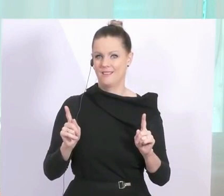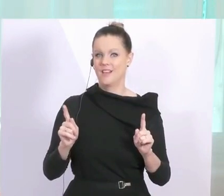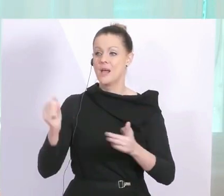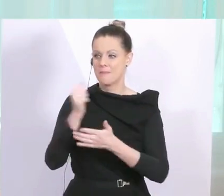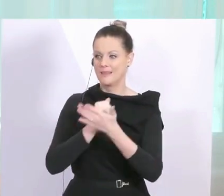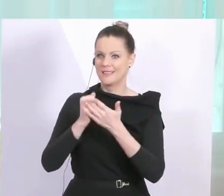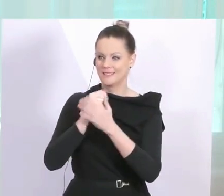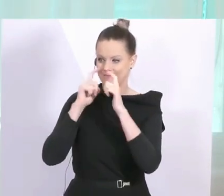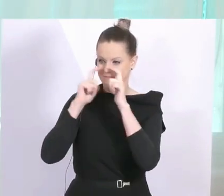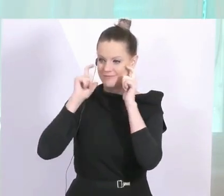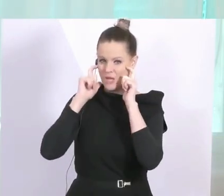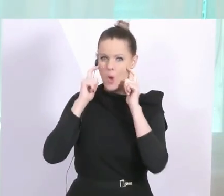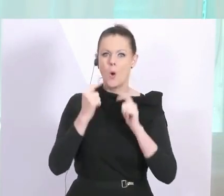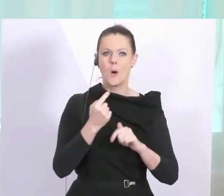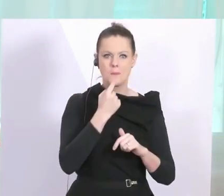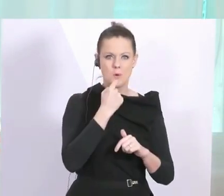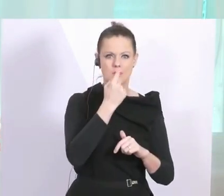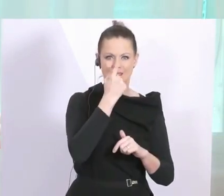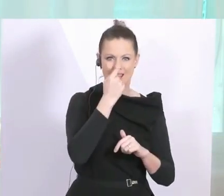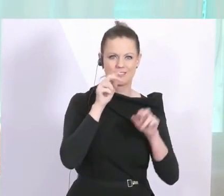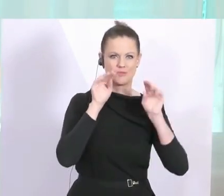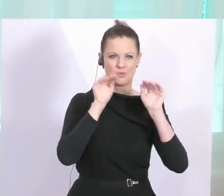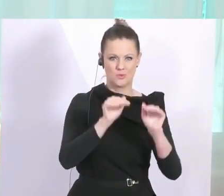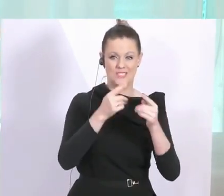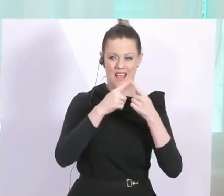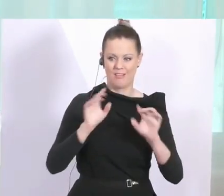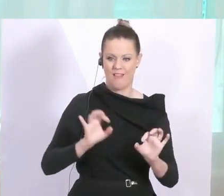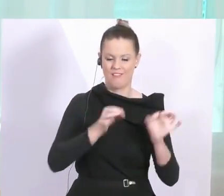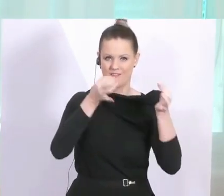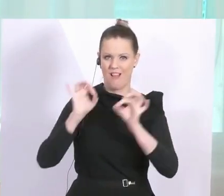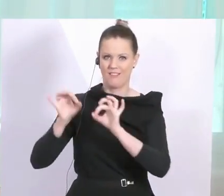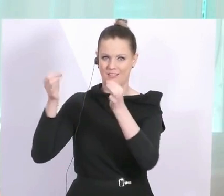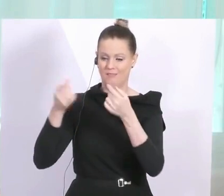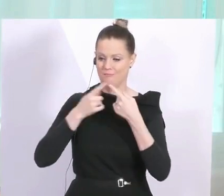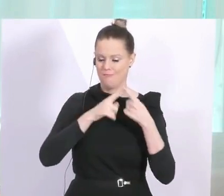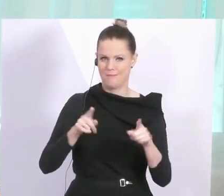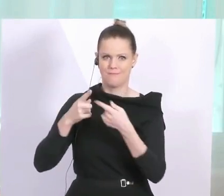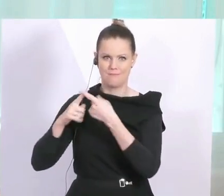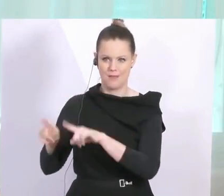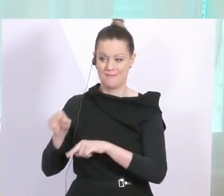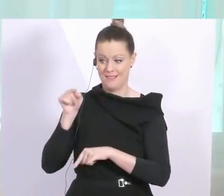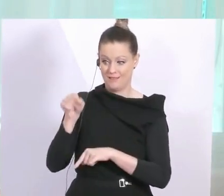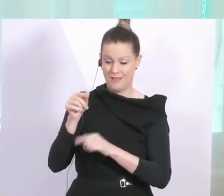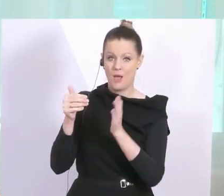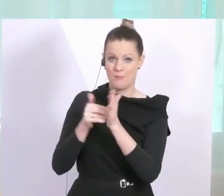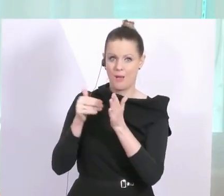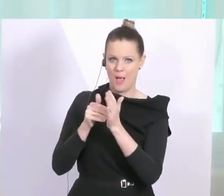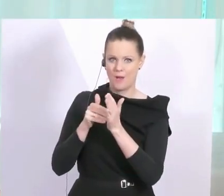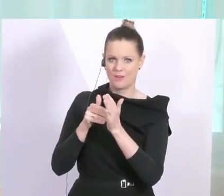-Nasen-Schutz, sind zwei ganz unterschiedliche Qualitäten. Die Schutzmaske, die das Gesundheitspersonal braucht,